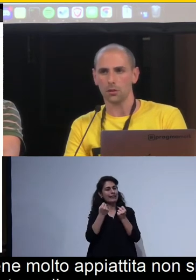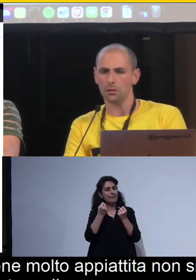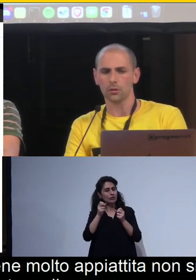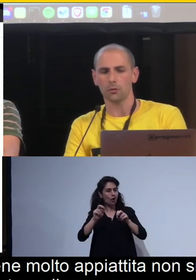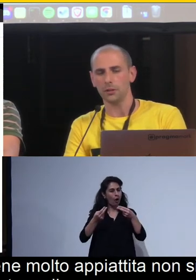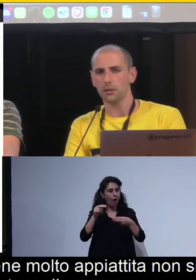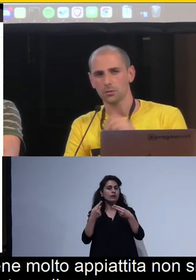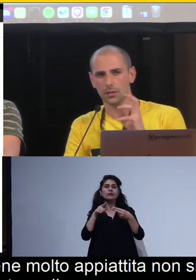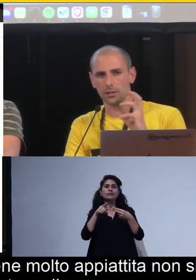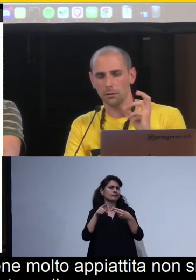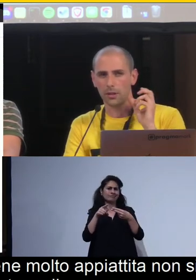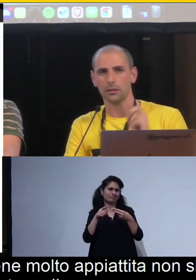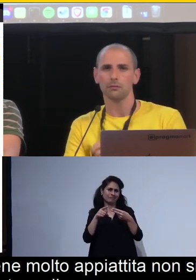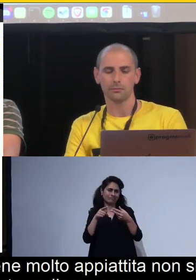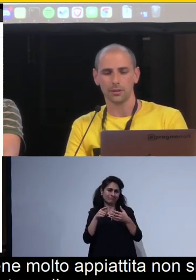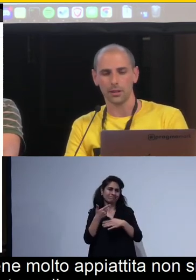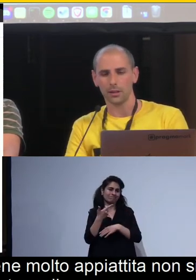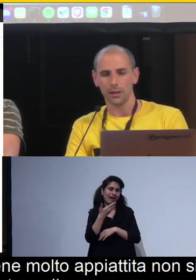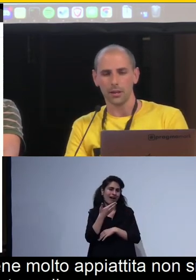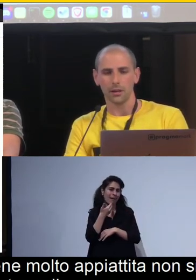animazioni non danno feedback, sostanzialmente.